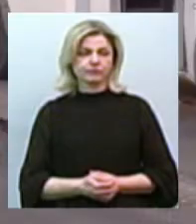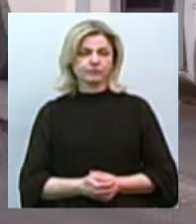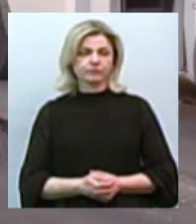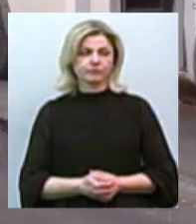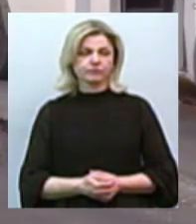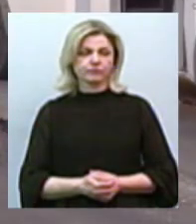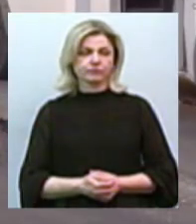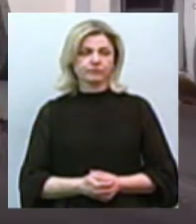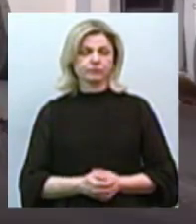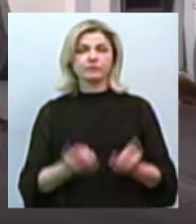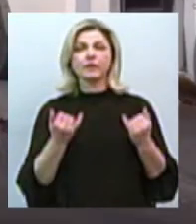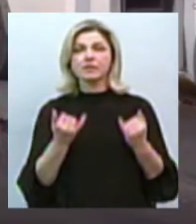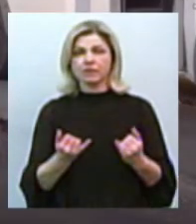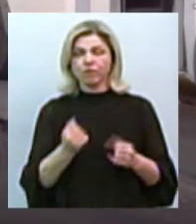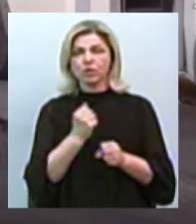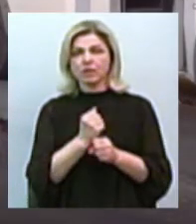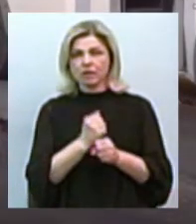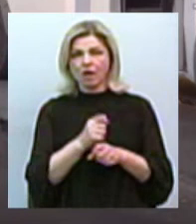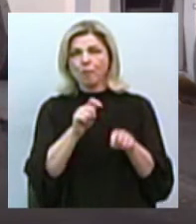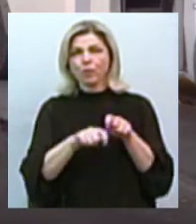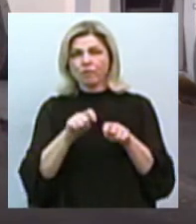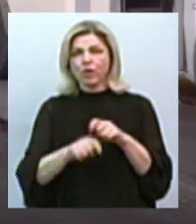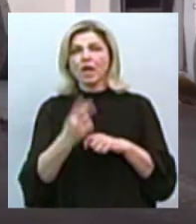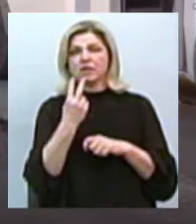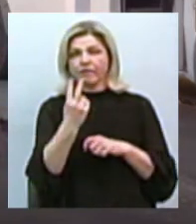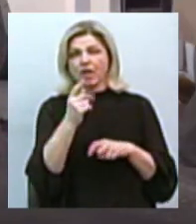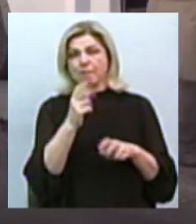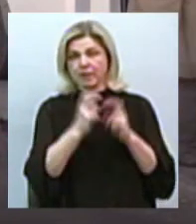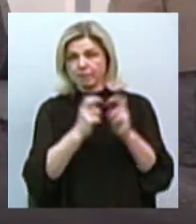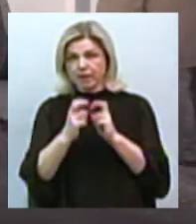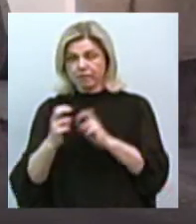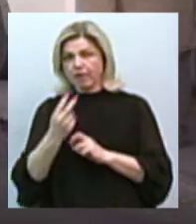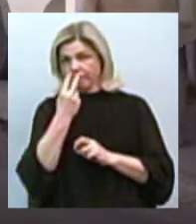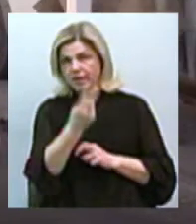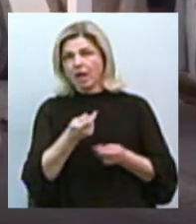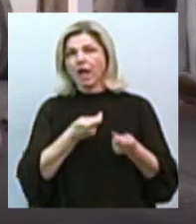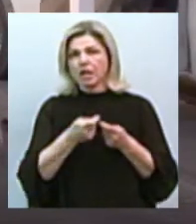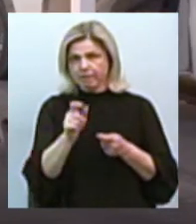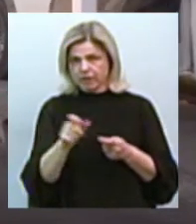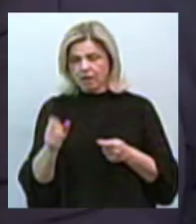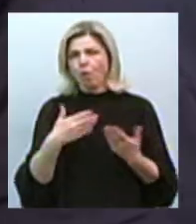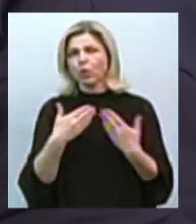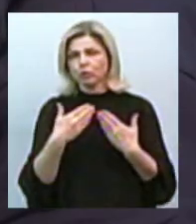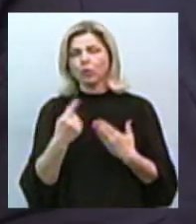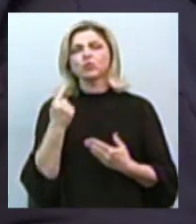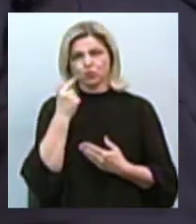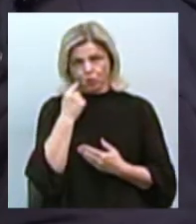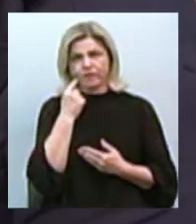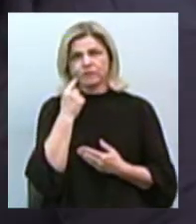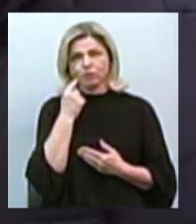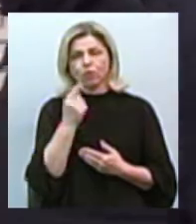Сьогодні зробили позапланову перевірку двох підприємств і побачили, що керівники поставилися добросовісно до